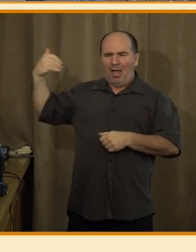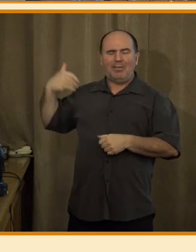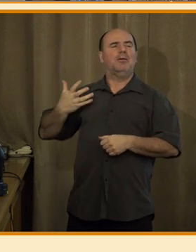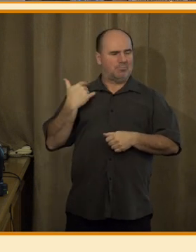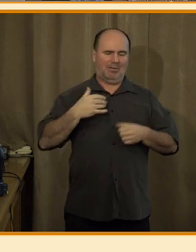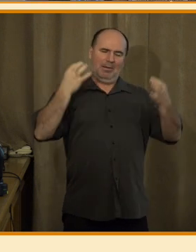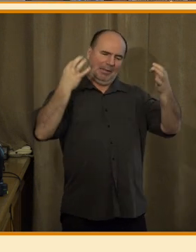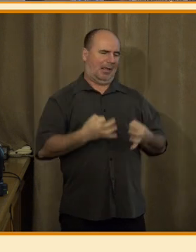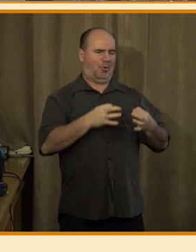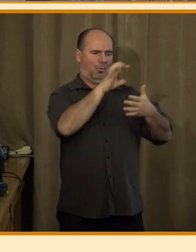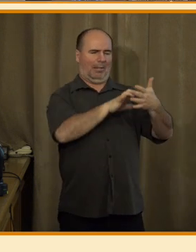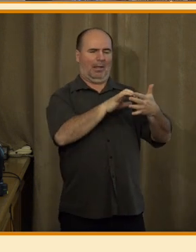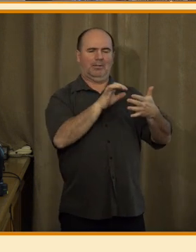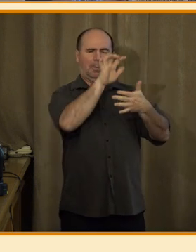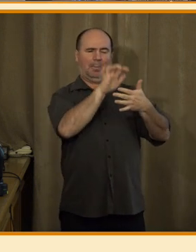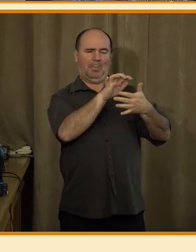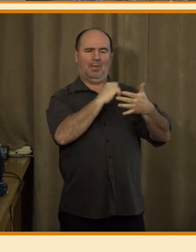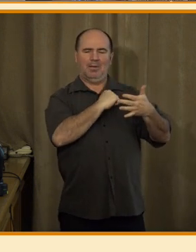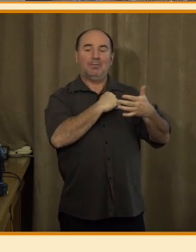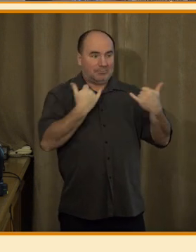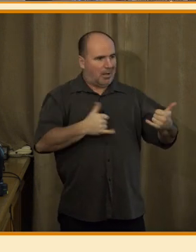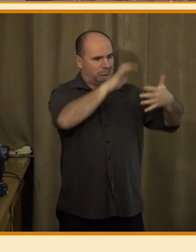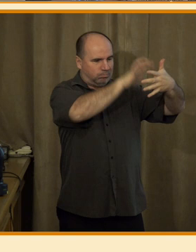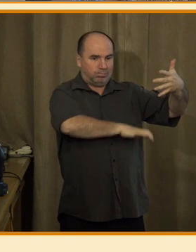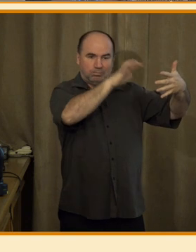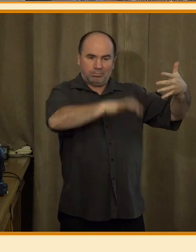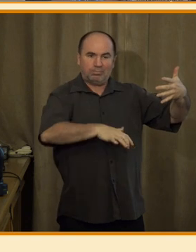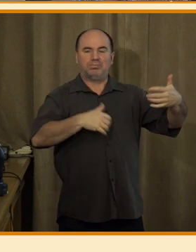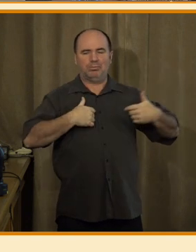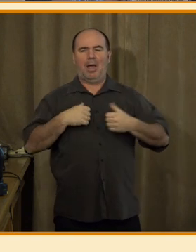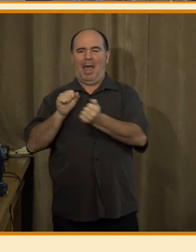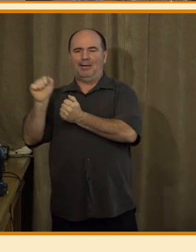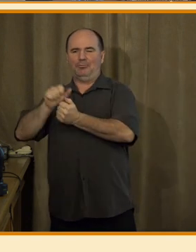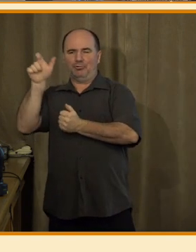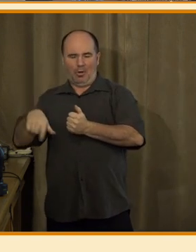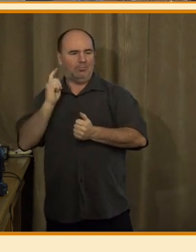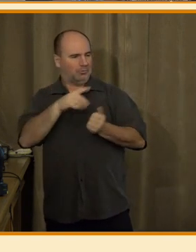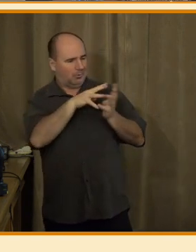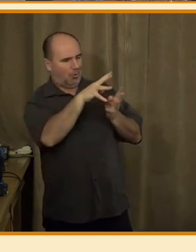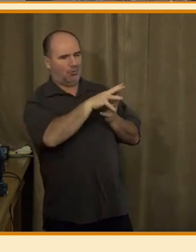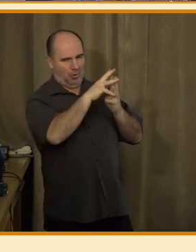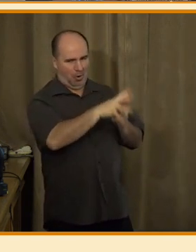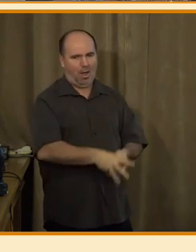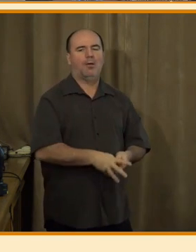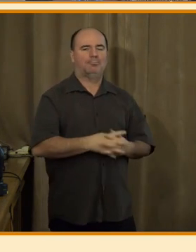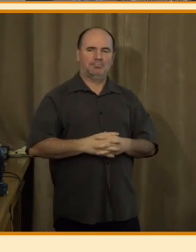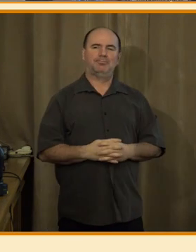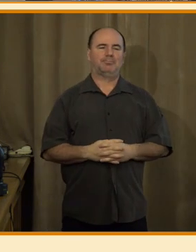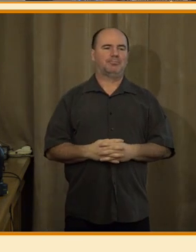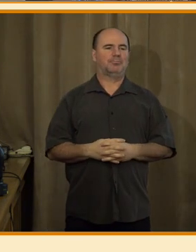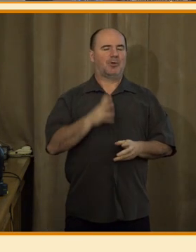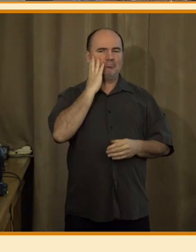zpráv až po tady tyhle základní spravodajské texty, které mají tři čtyři odstavce zhruba. Prosím, další slide. Děkuji.